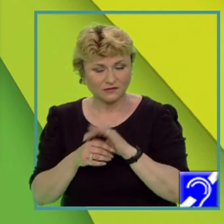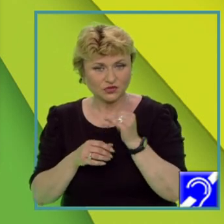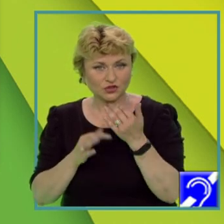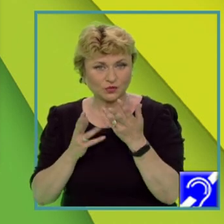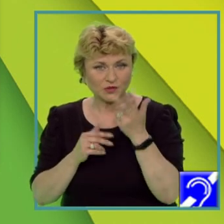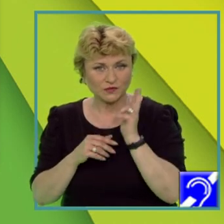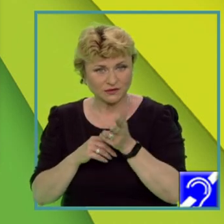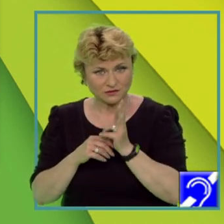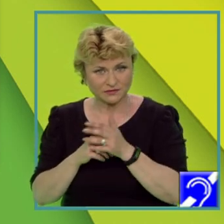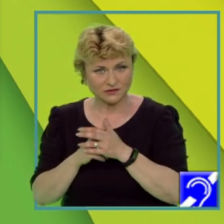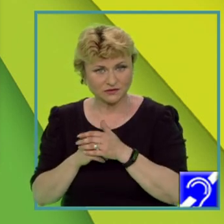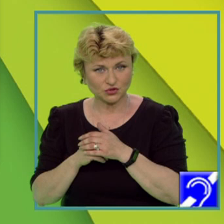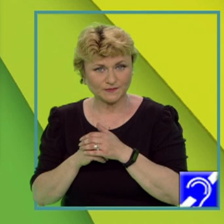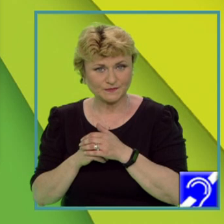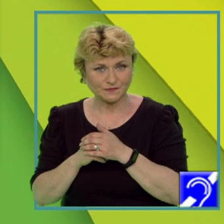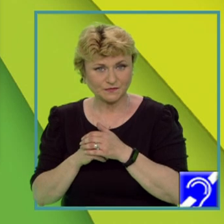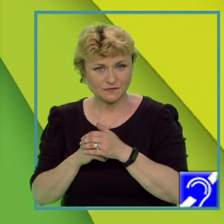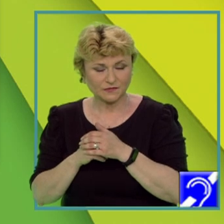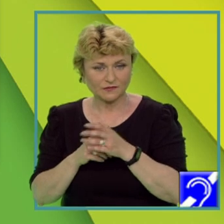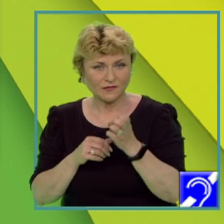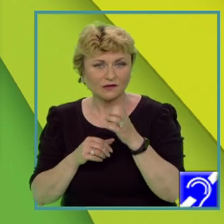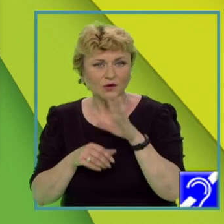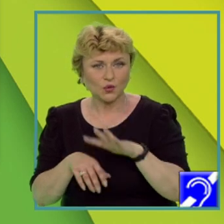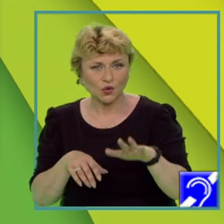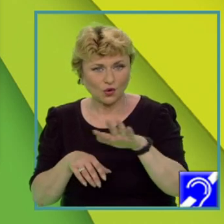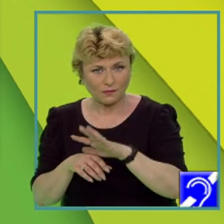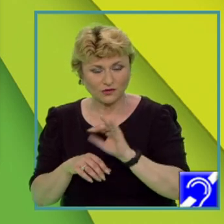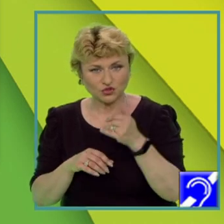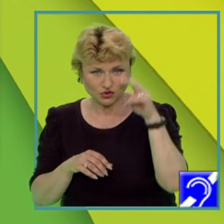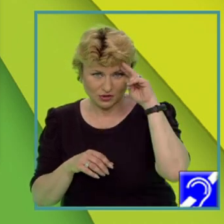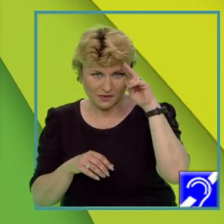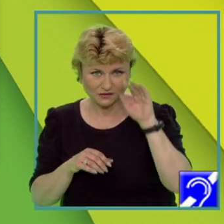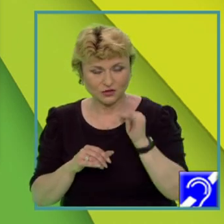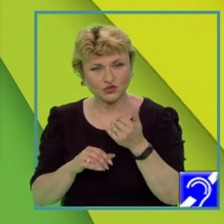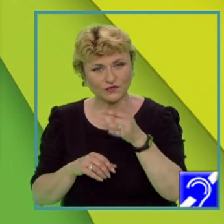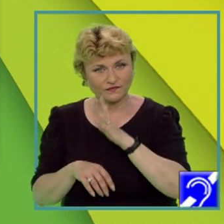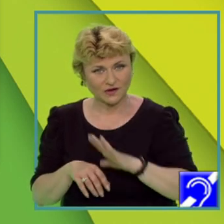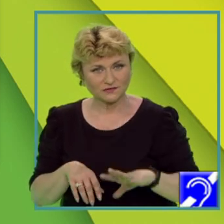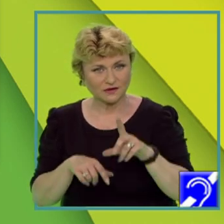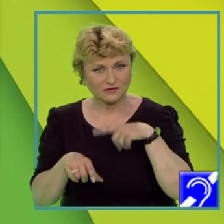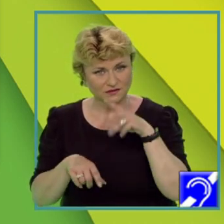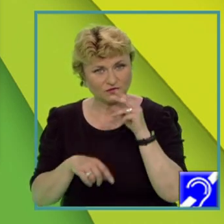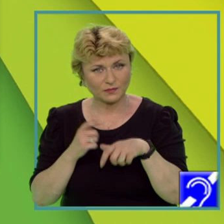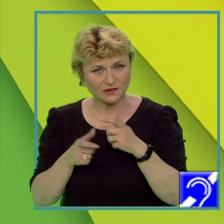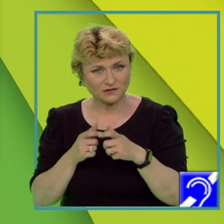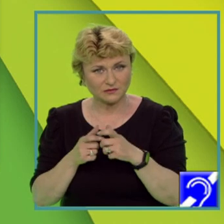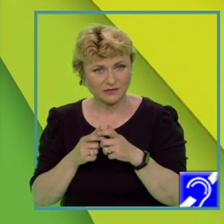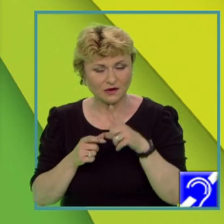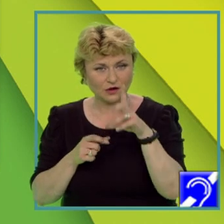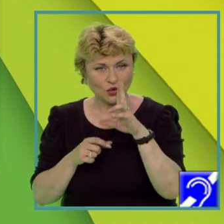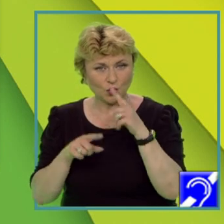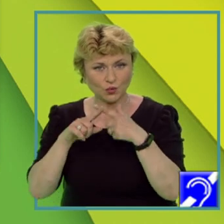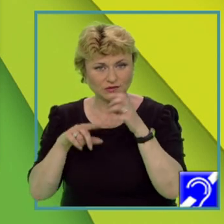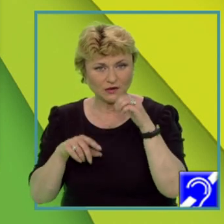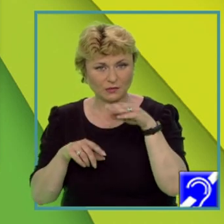13. Un mini-stat al Europei situat între Germania și Franța. Este vorba despre Luxemburg.